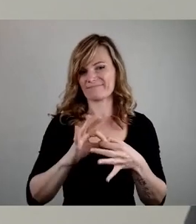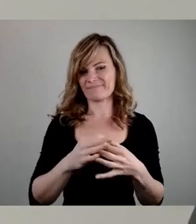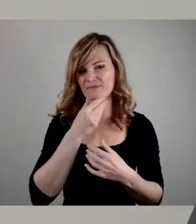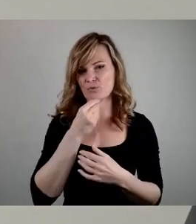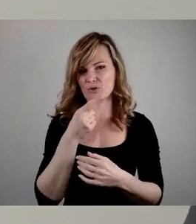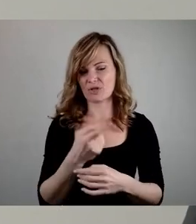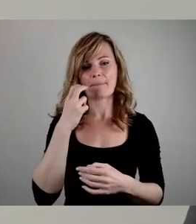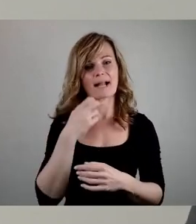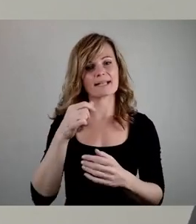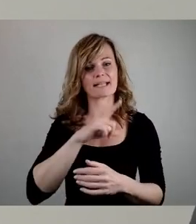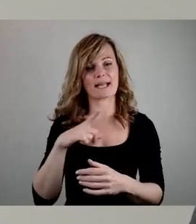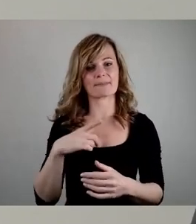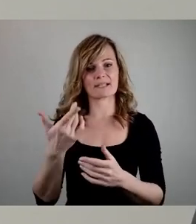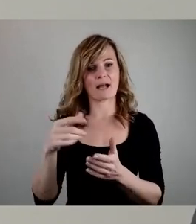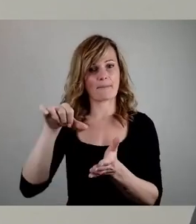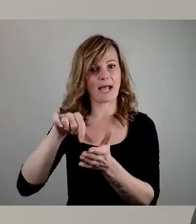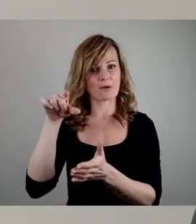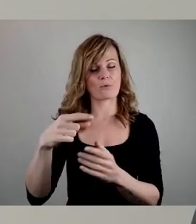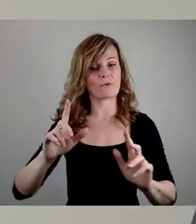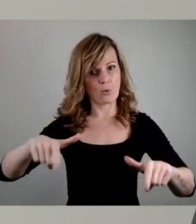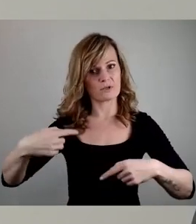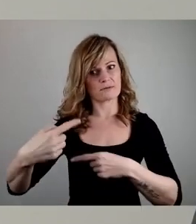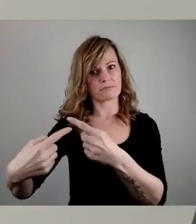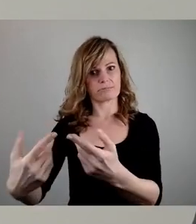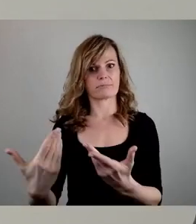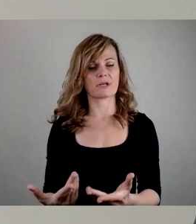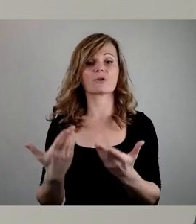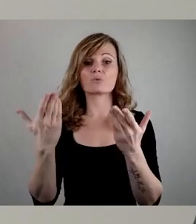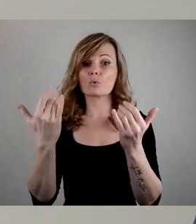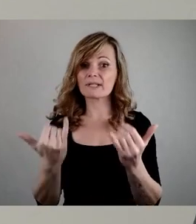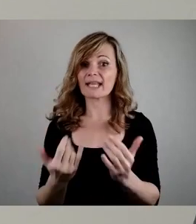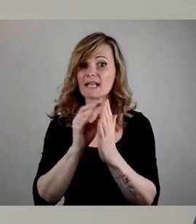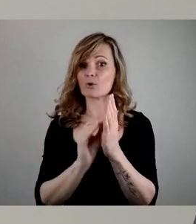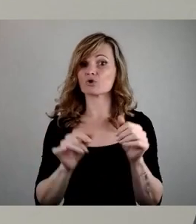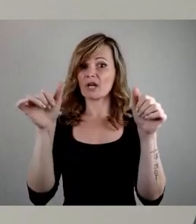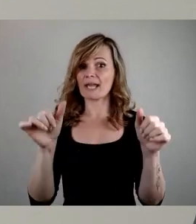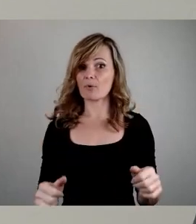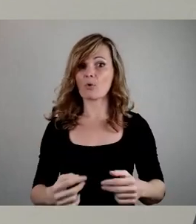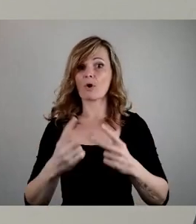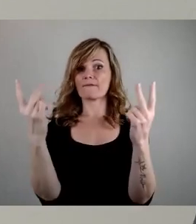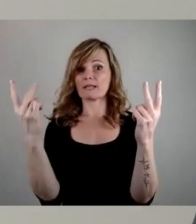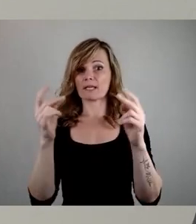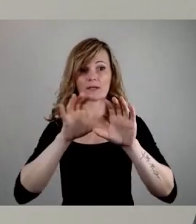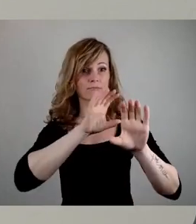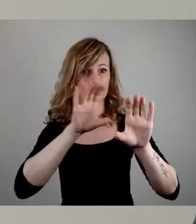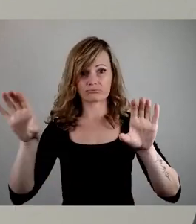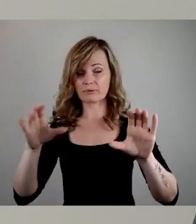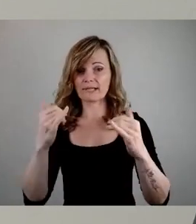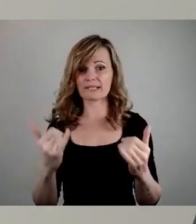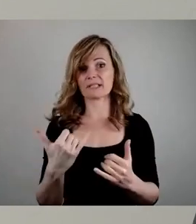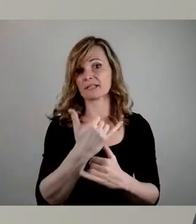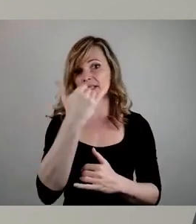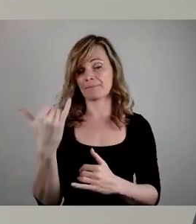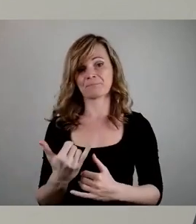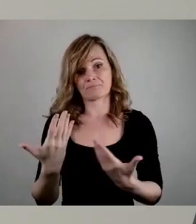Alten Leipziger Bahnhof, auf den Weg gebracht, sodass jetzt die Ausschreibung veröffentlicht wird und in diesem Jahr ein freier Träger oder eine